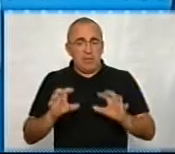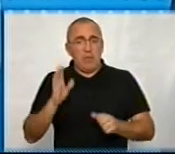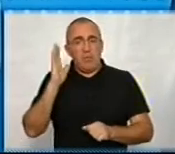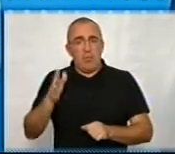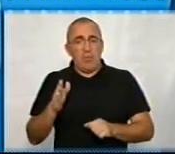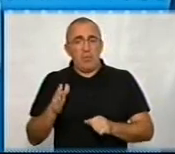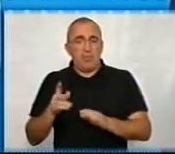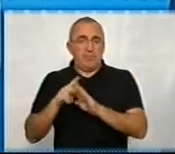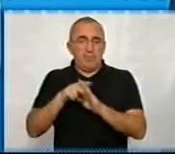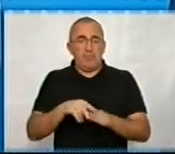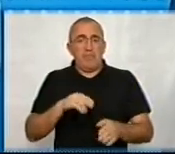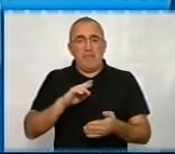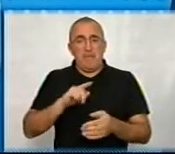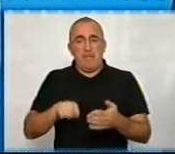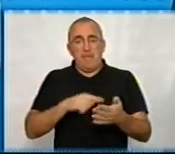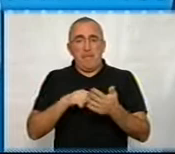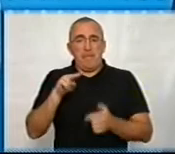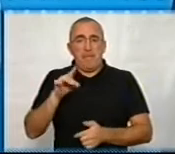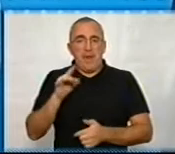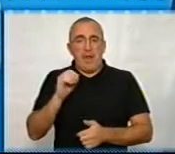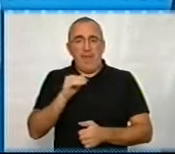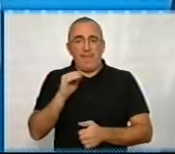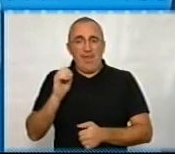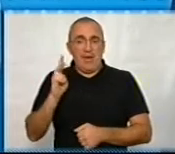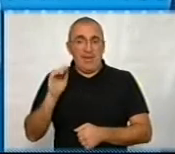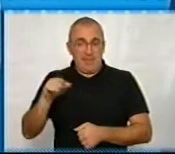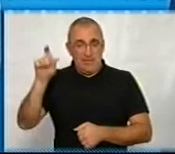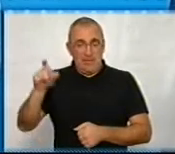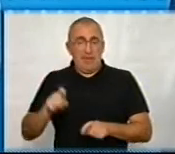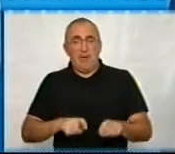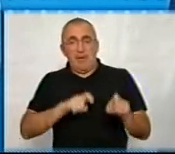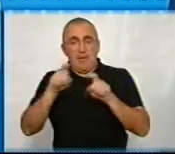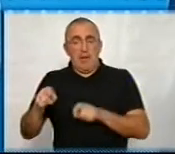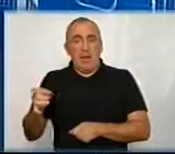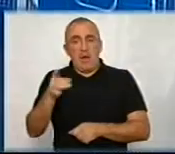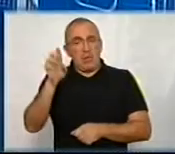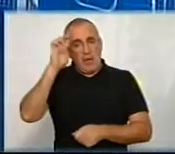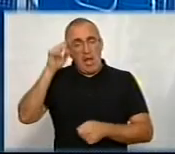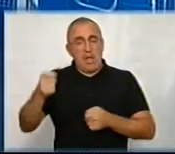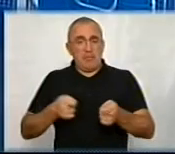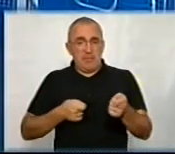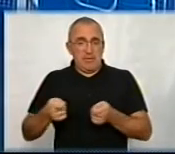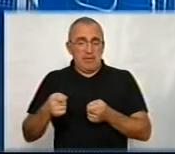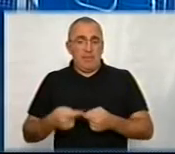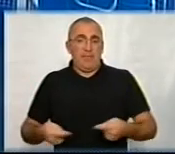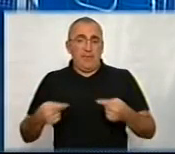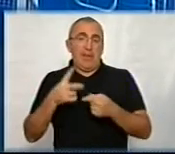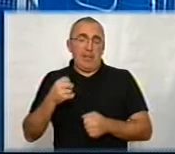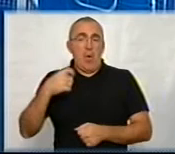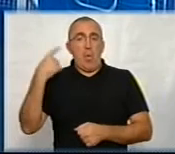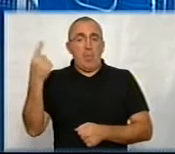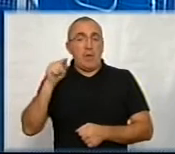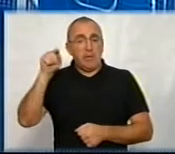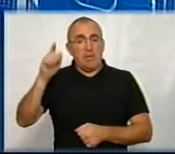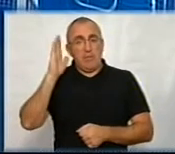перекладені, оці питання, що префекта, вони будуть перекладені на районі державній адміністрації і, відповідно, на обласну. Там